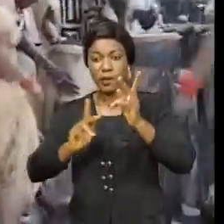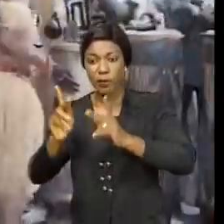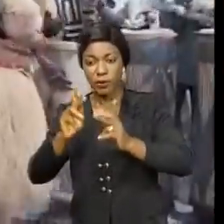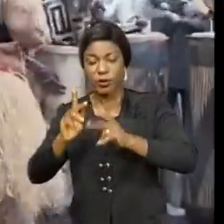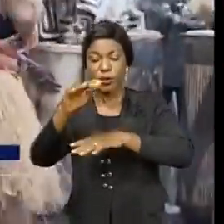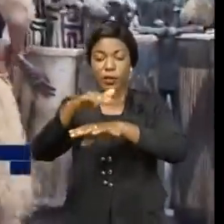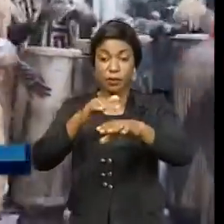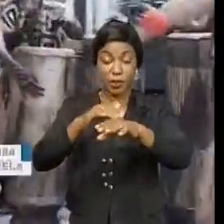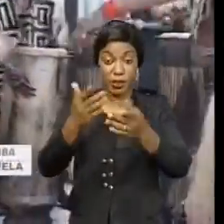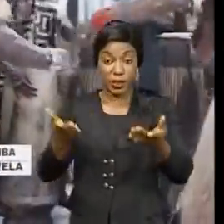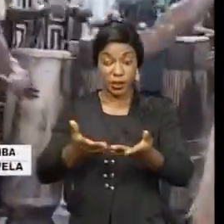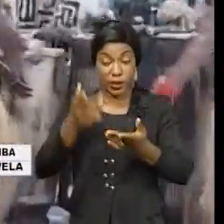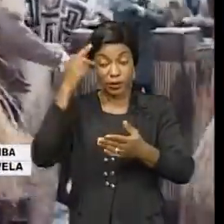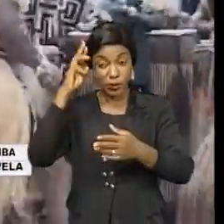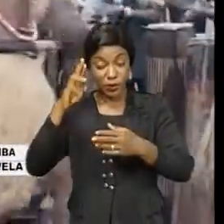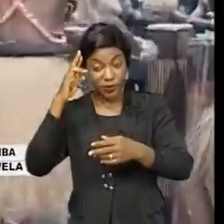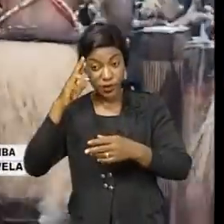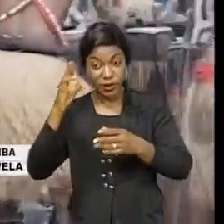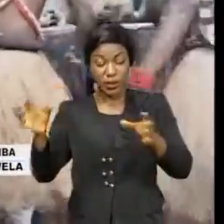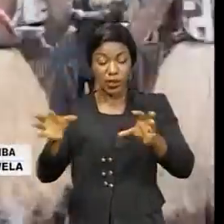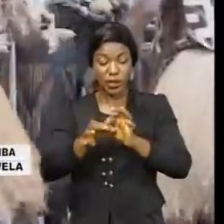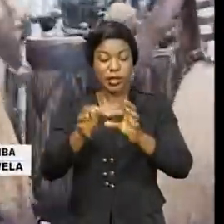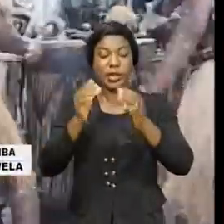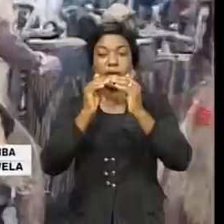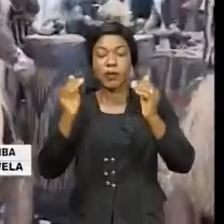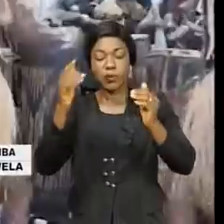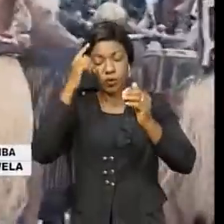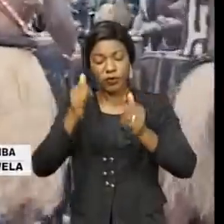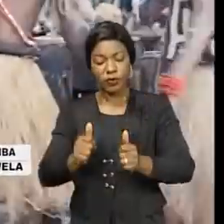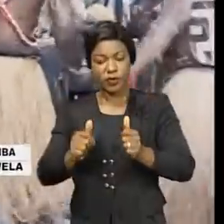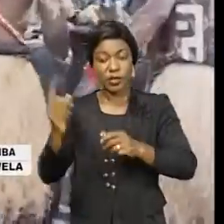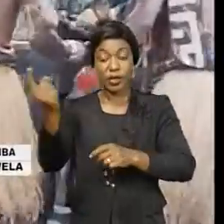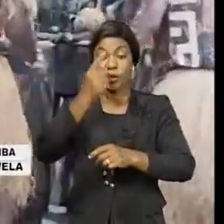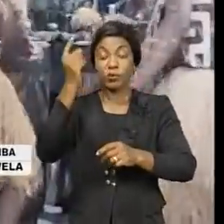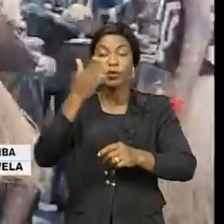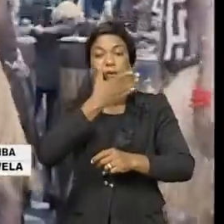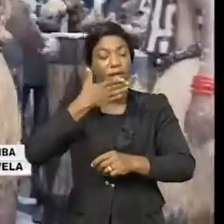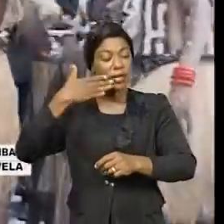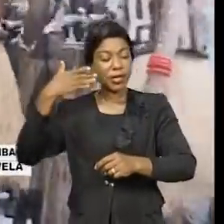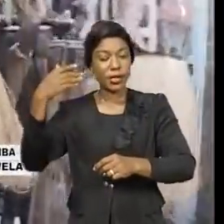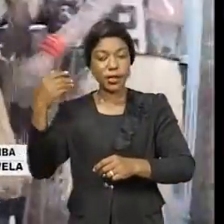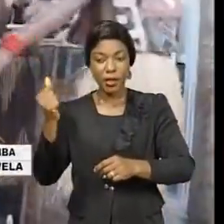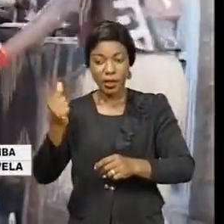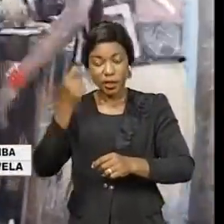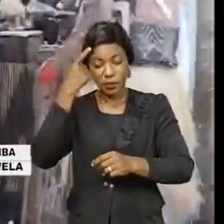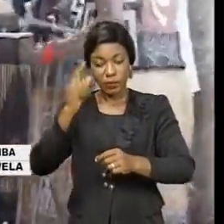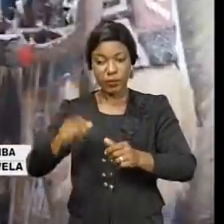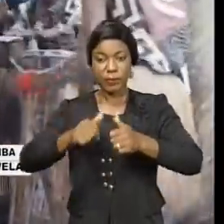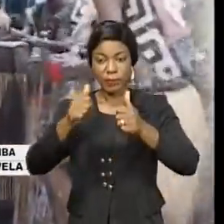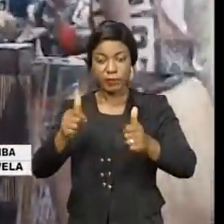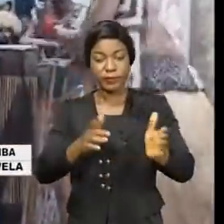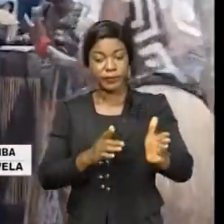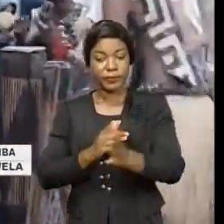appelée ici à intérioriser les notions liées à la paix pour vivre dans un monde meilleur et de vrai pour une cause pacifique.